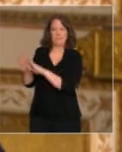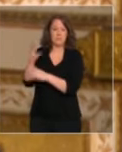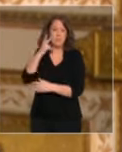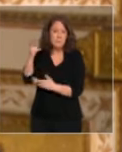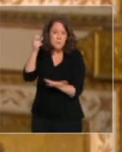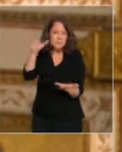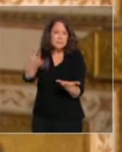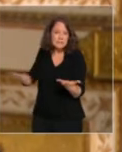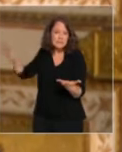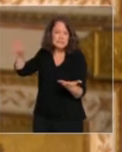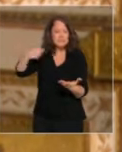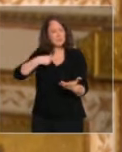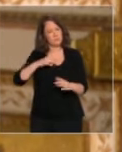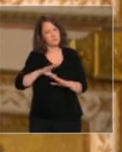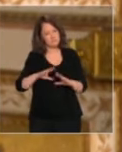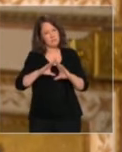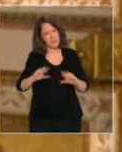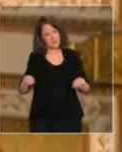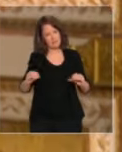calme et courage.